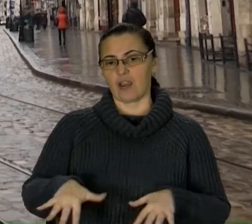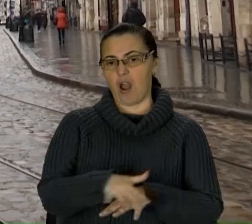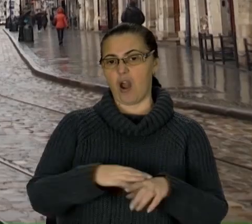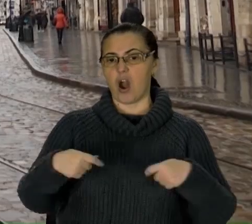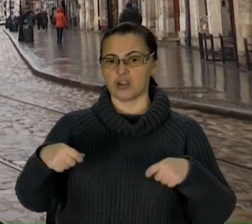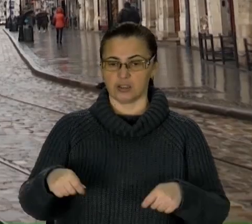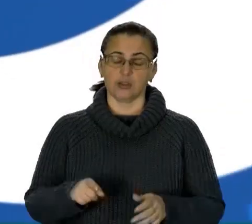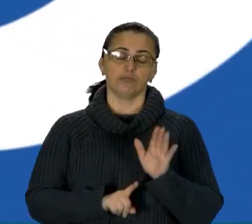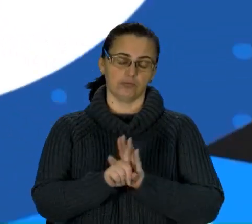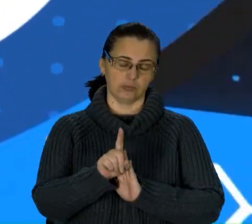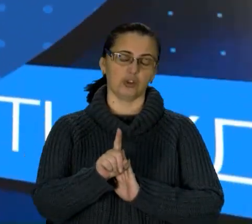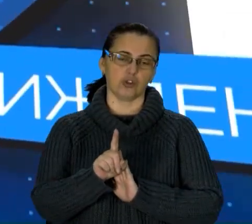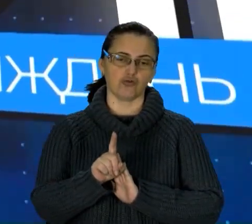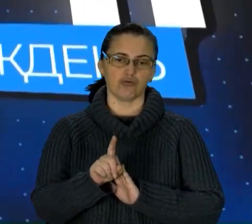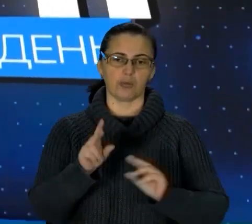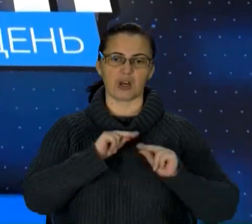літні майданчики.